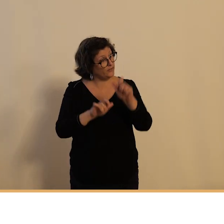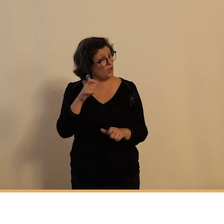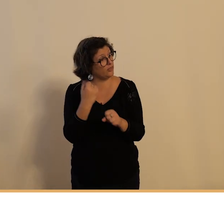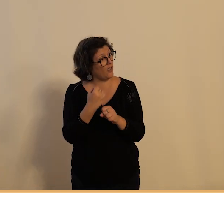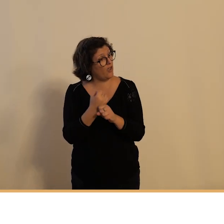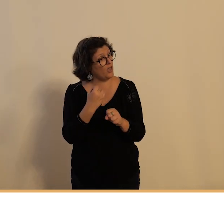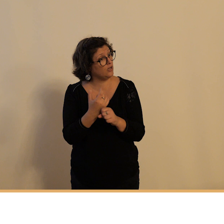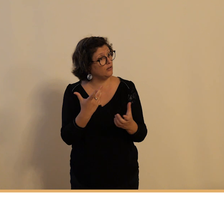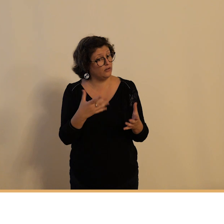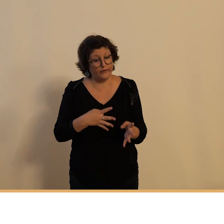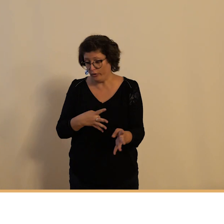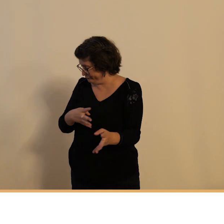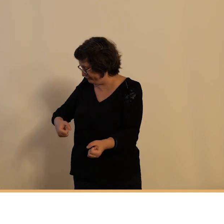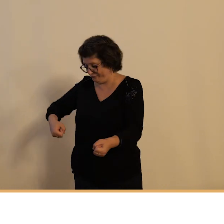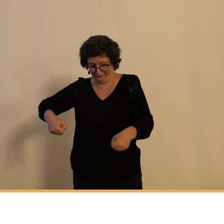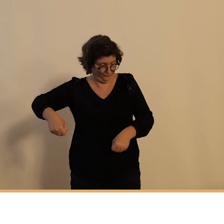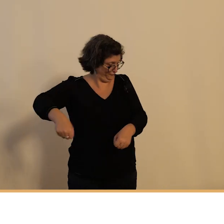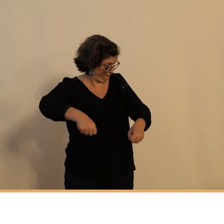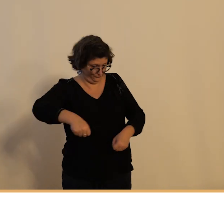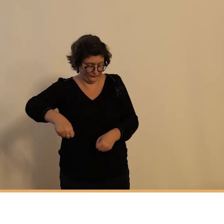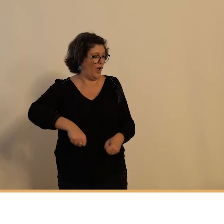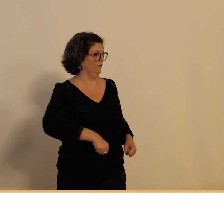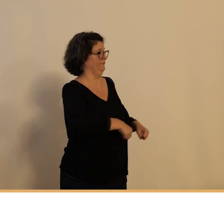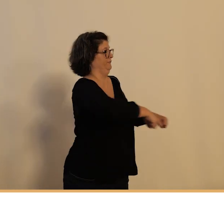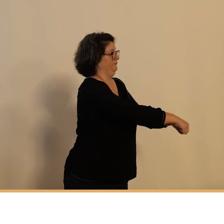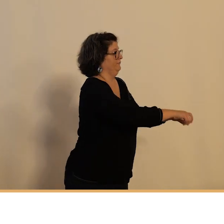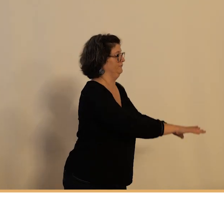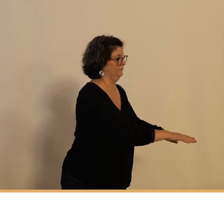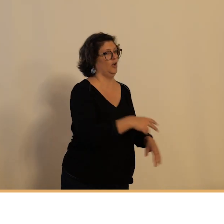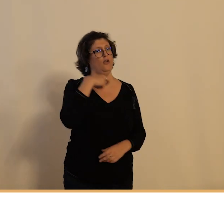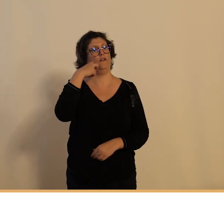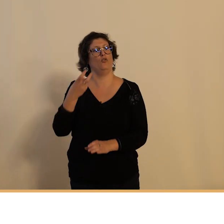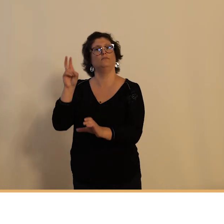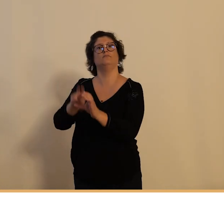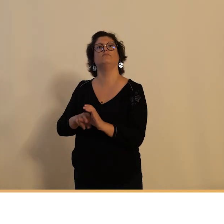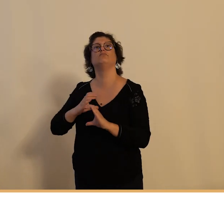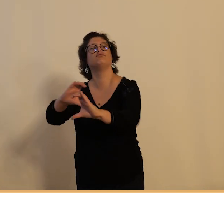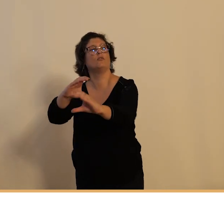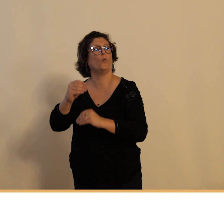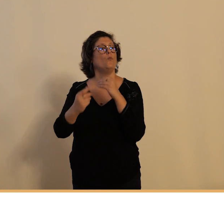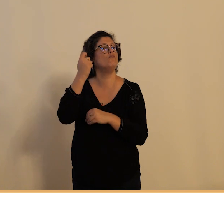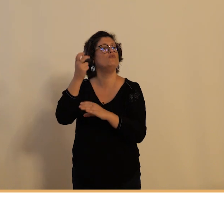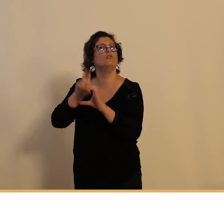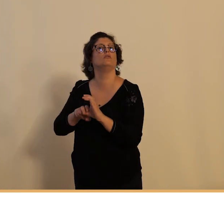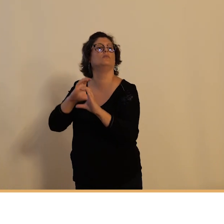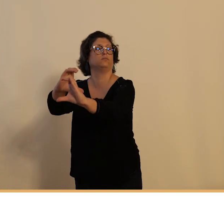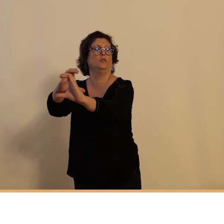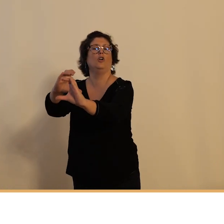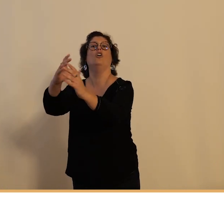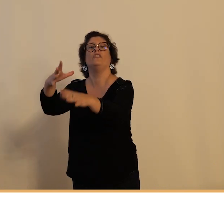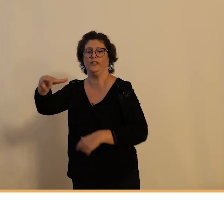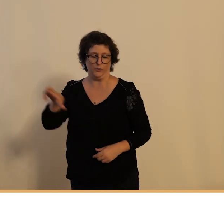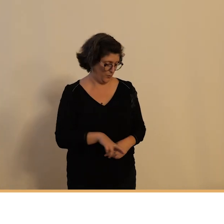à leur travail par le train ou l'autocar à propos de